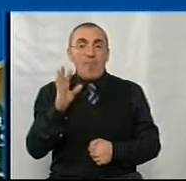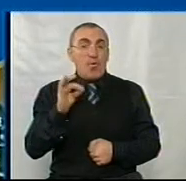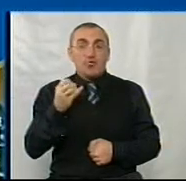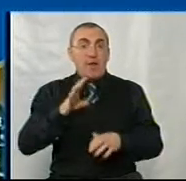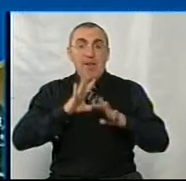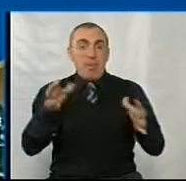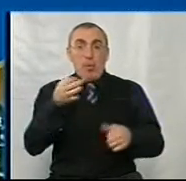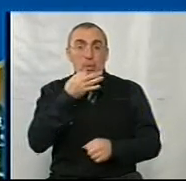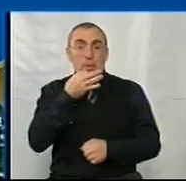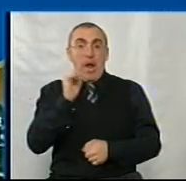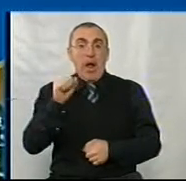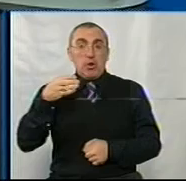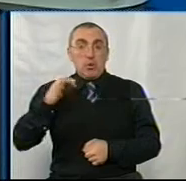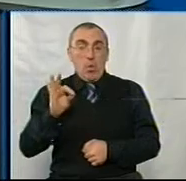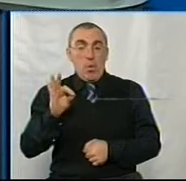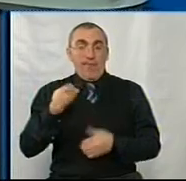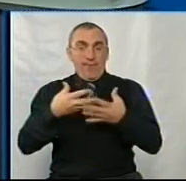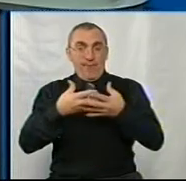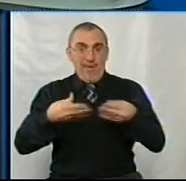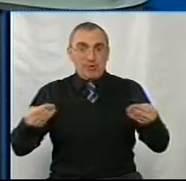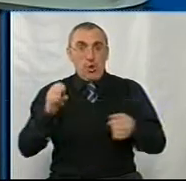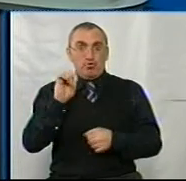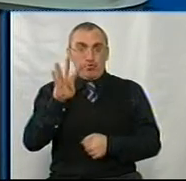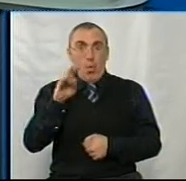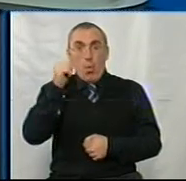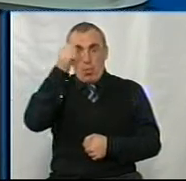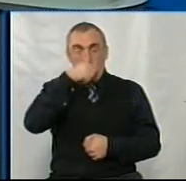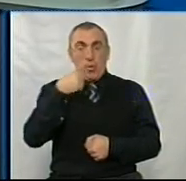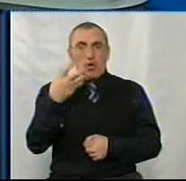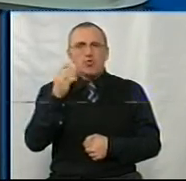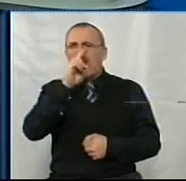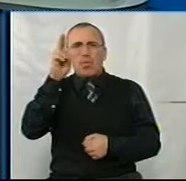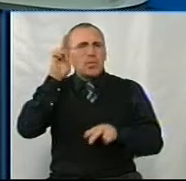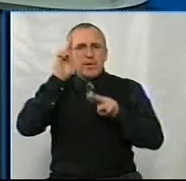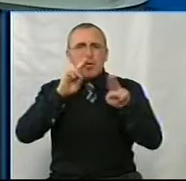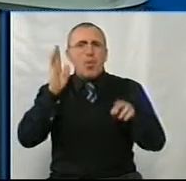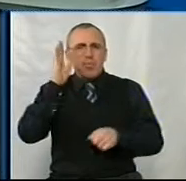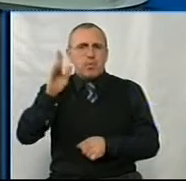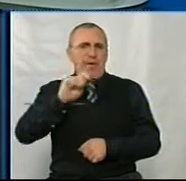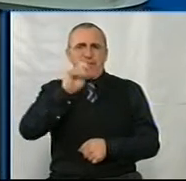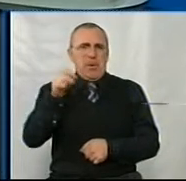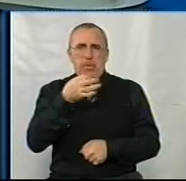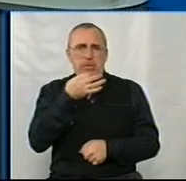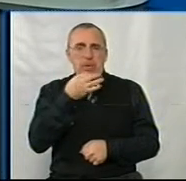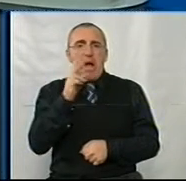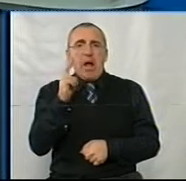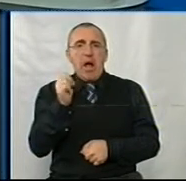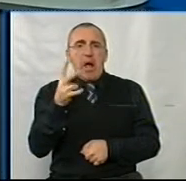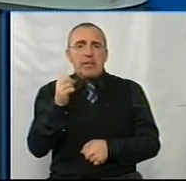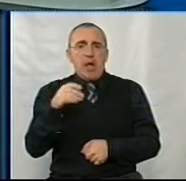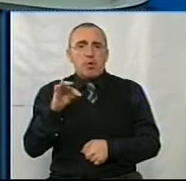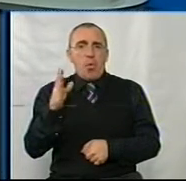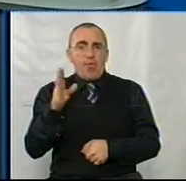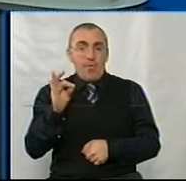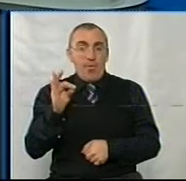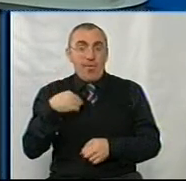АТО. Тобто це весна 2014 року. Ще ніхто не знав, що буде війна в Канатове. Коли ми